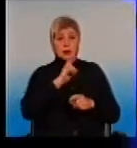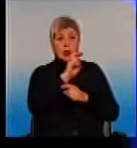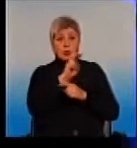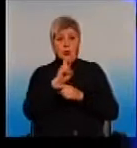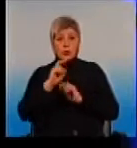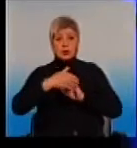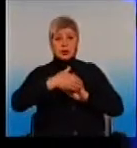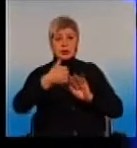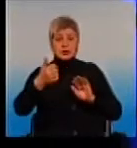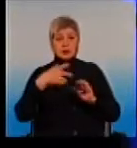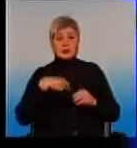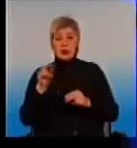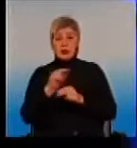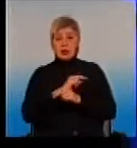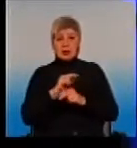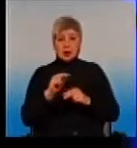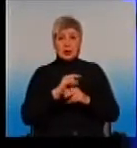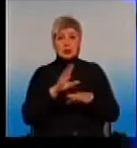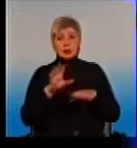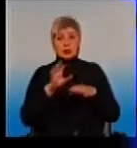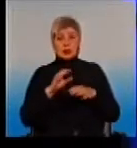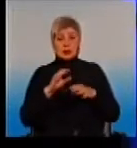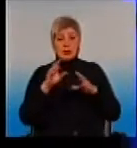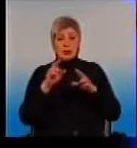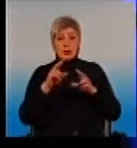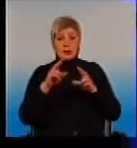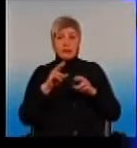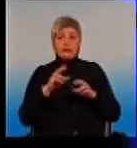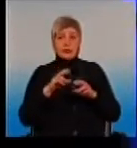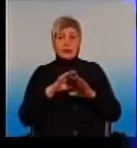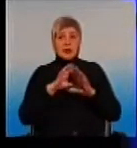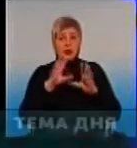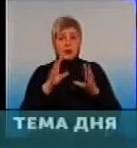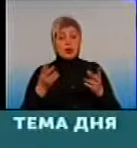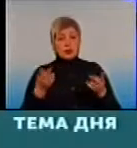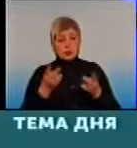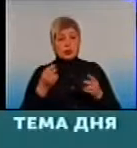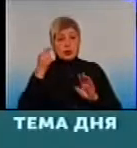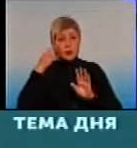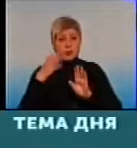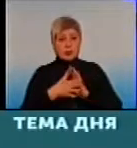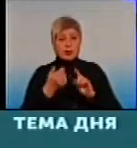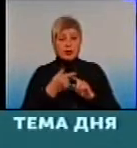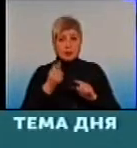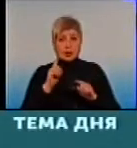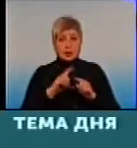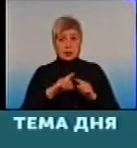лечат, диспансеризацию там проводят, профосмотры, все, что угодно. есть, ну, надо понимать это и